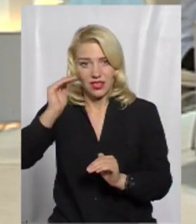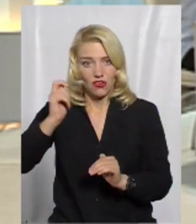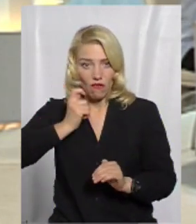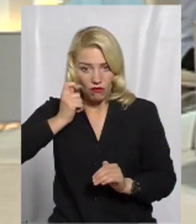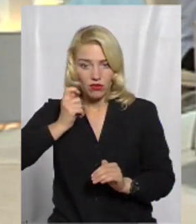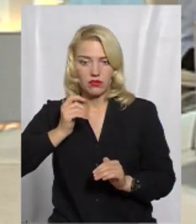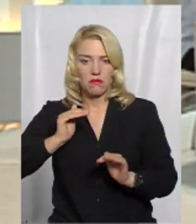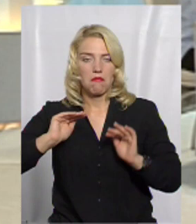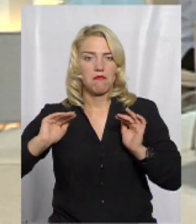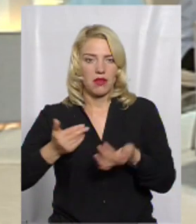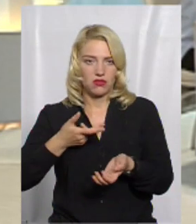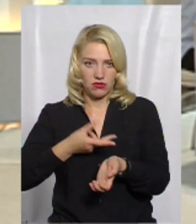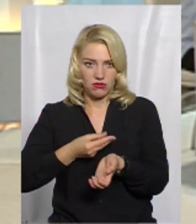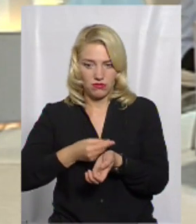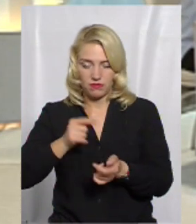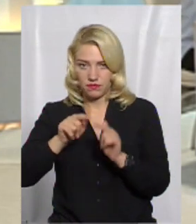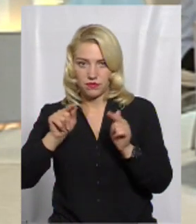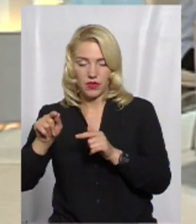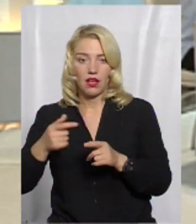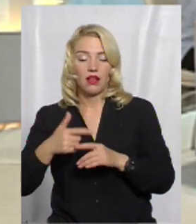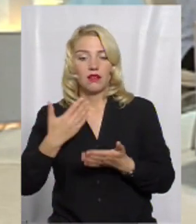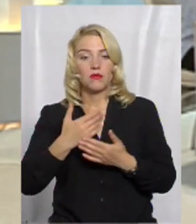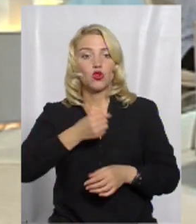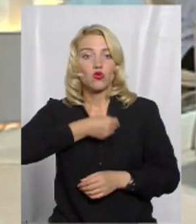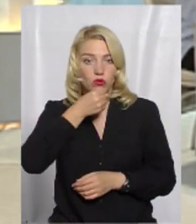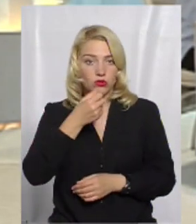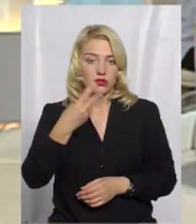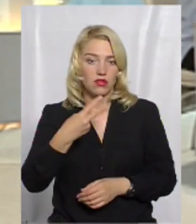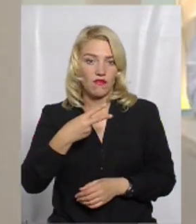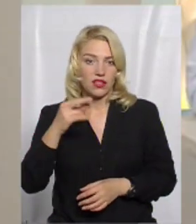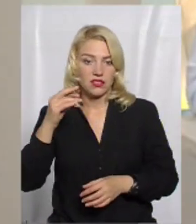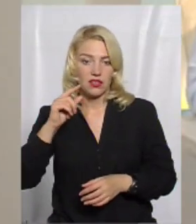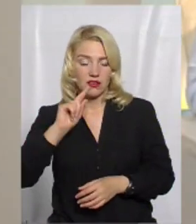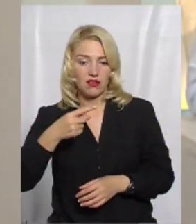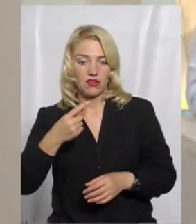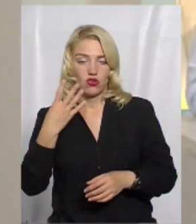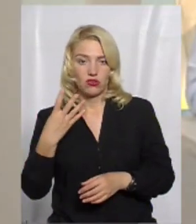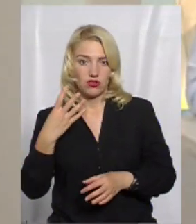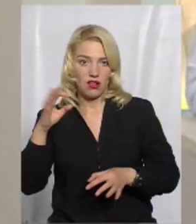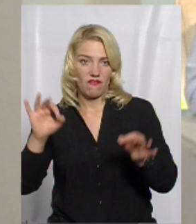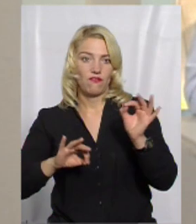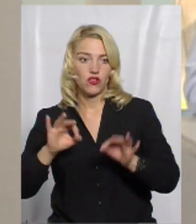вакцинацією. Зокрема, дорослі – це 27,4%.